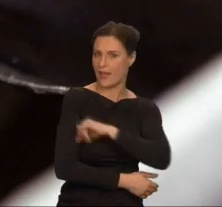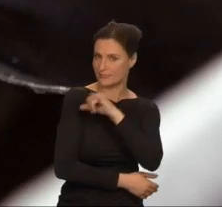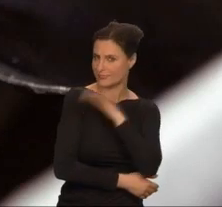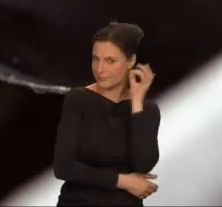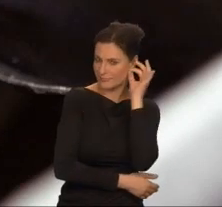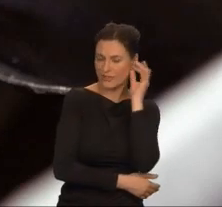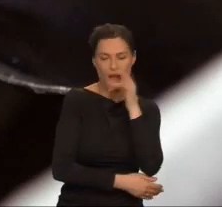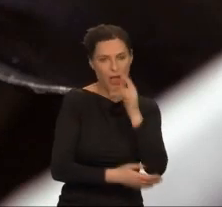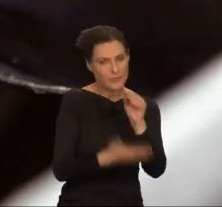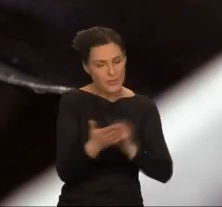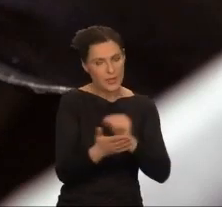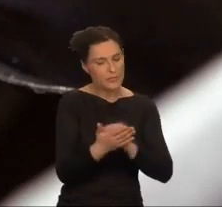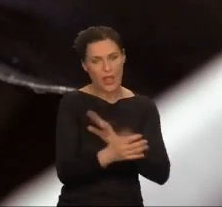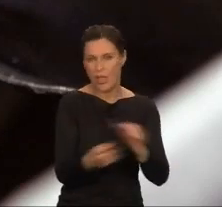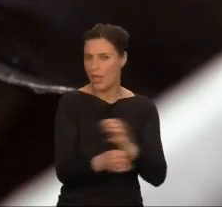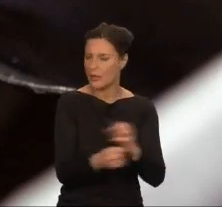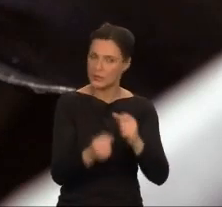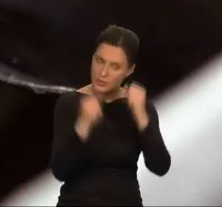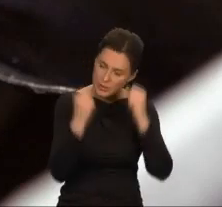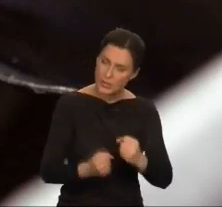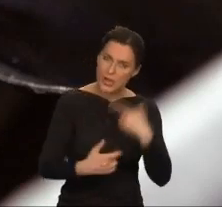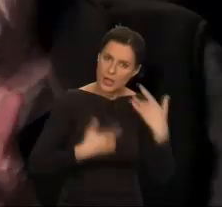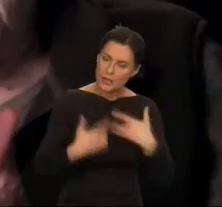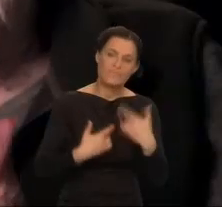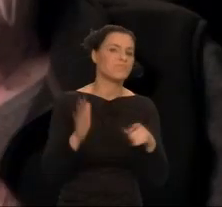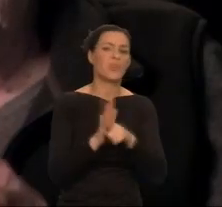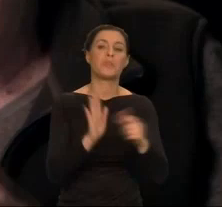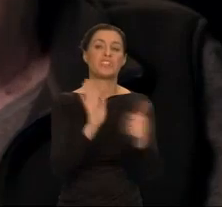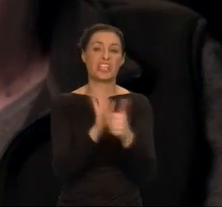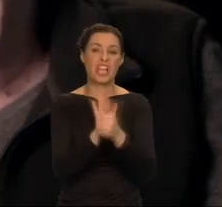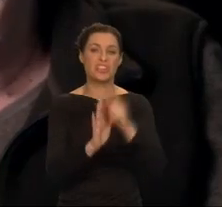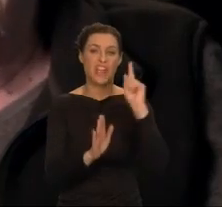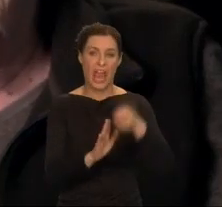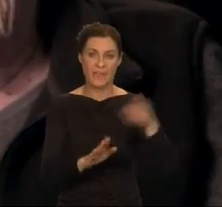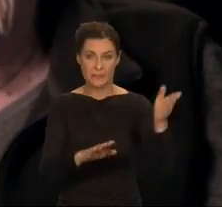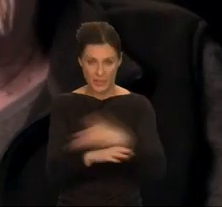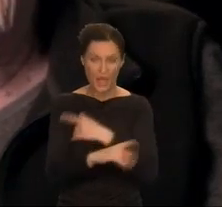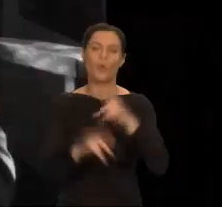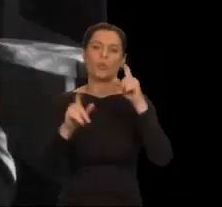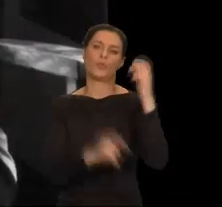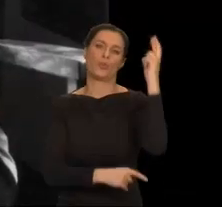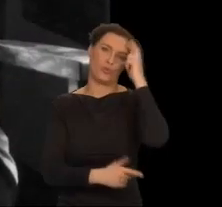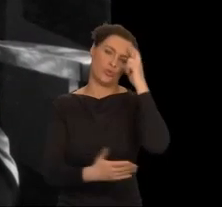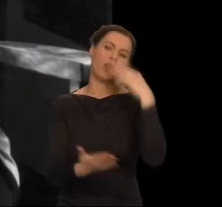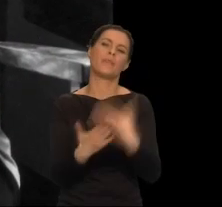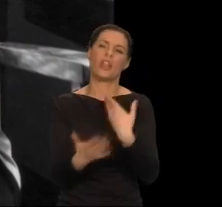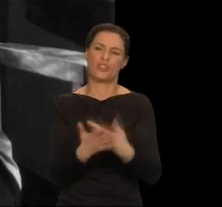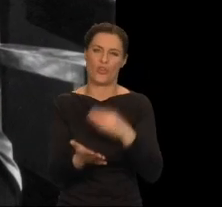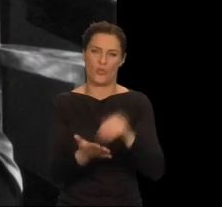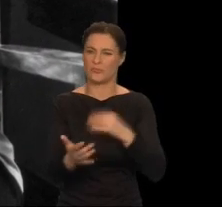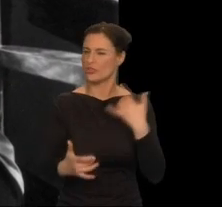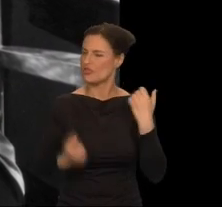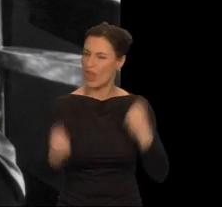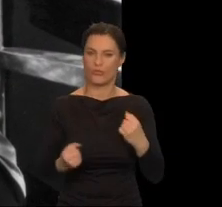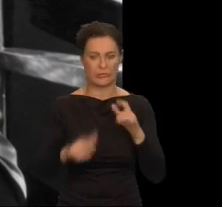Potrzebowałam 16 lat, by zrozumieć, dlaczego droga Tenar była taka, nie inna. W tym